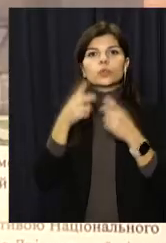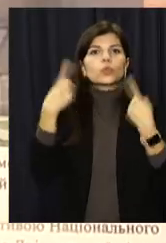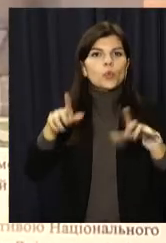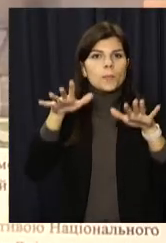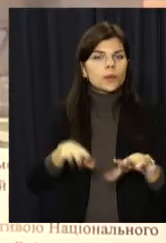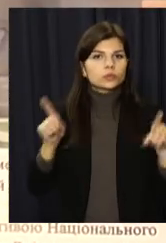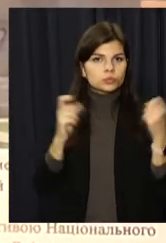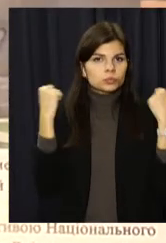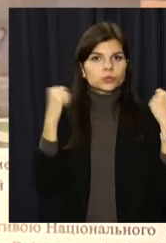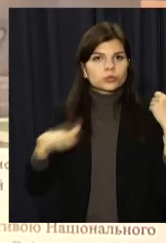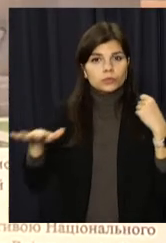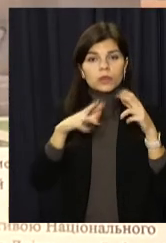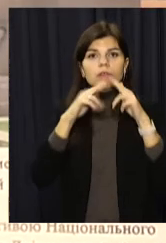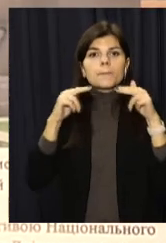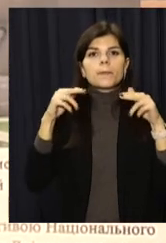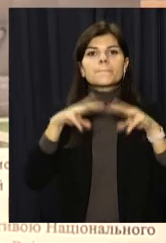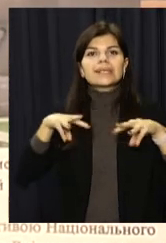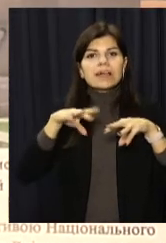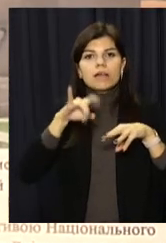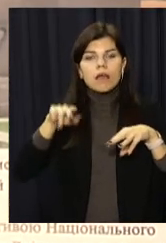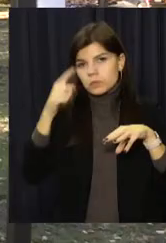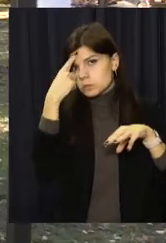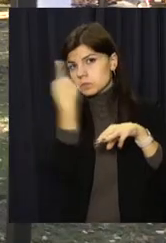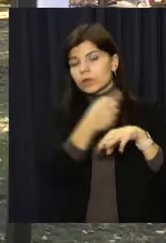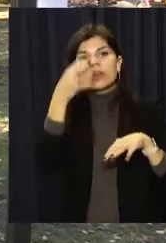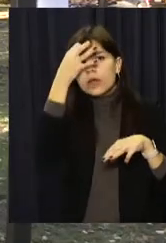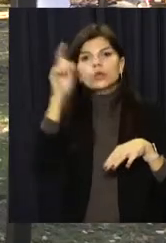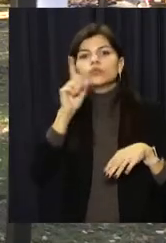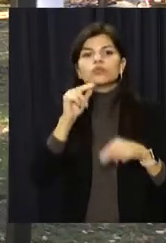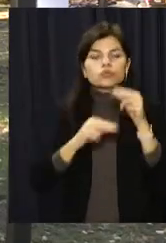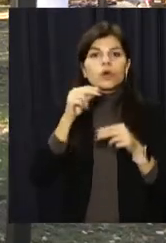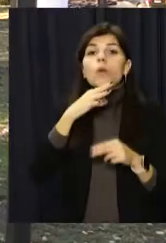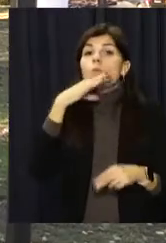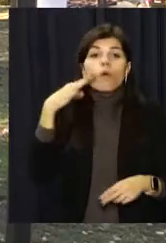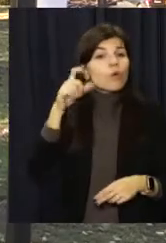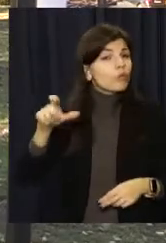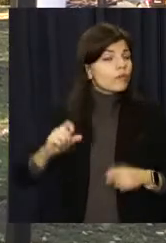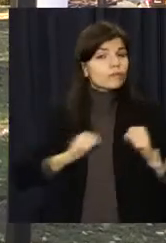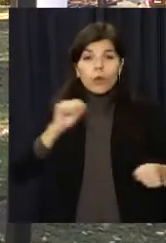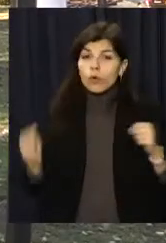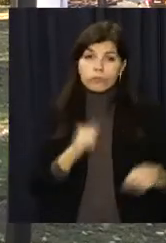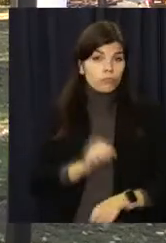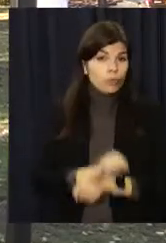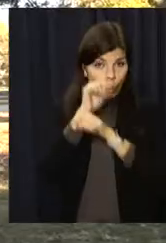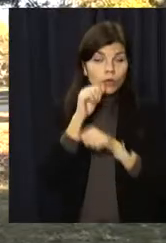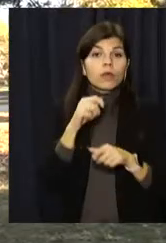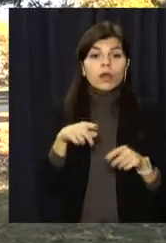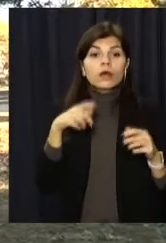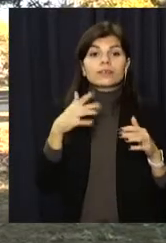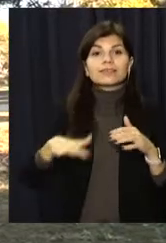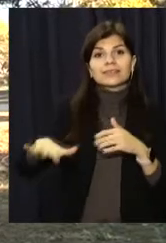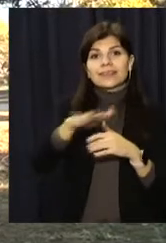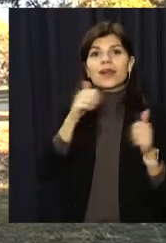спорткомплекс, повідомили у Дніпровській міськраді. Нагадаємо, через убурення місцевих та суспільний резонанс, будівництво